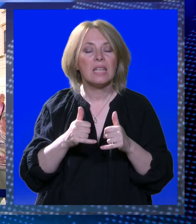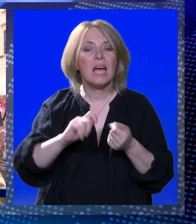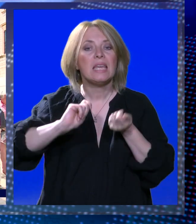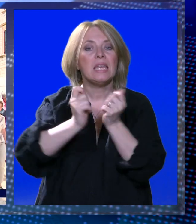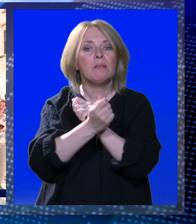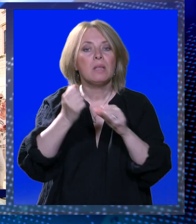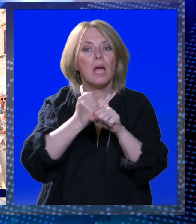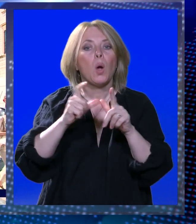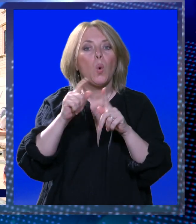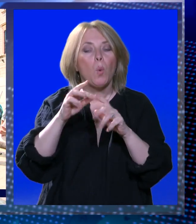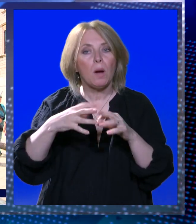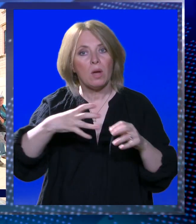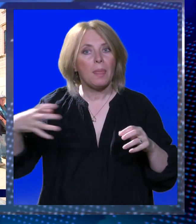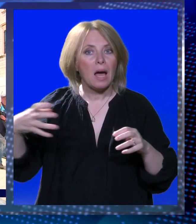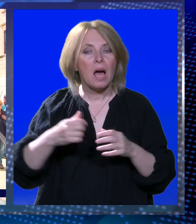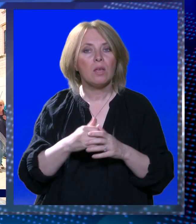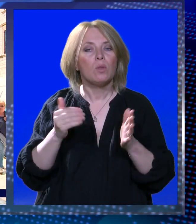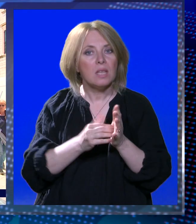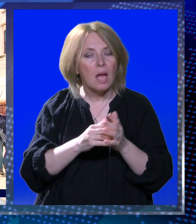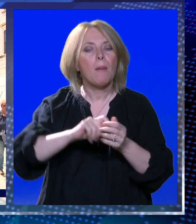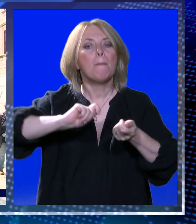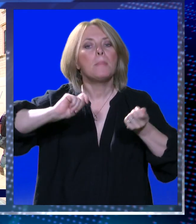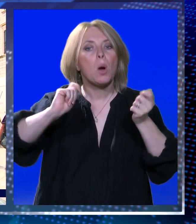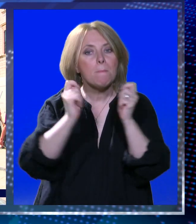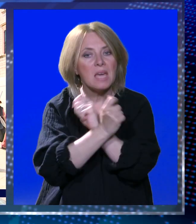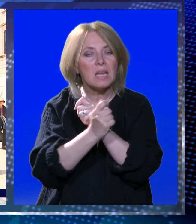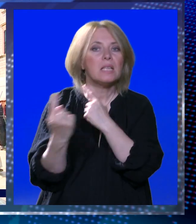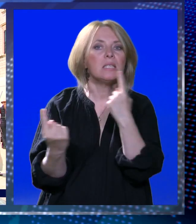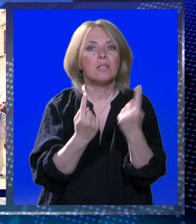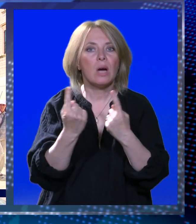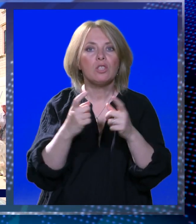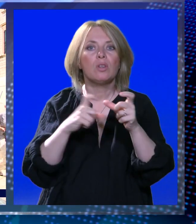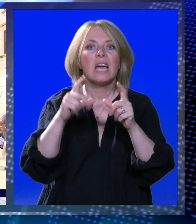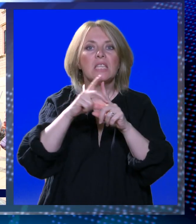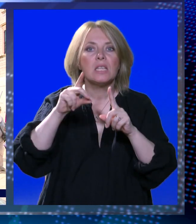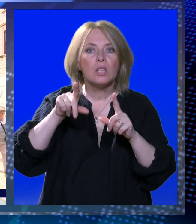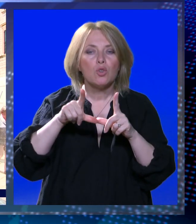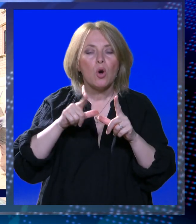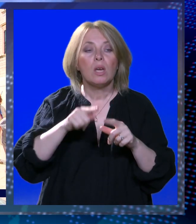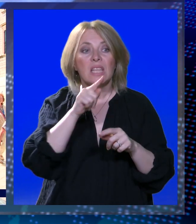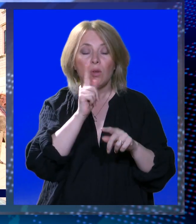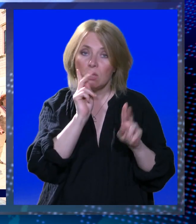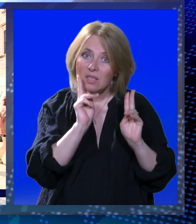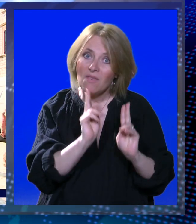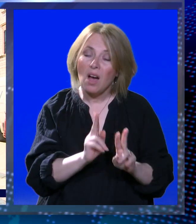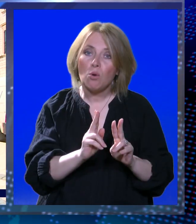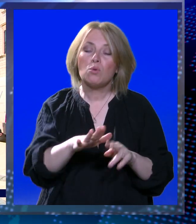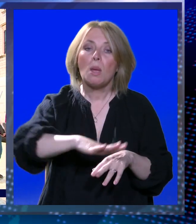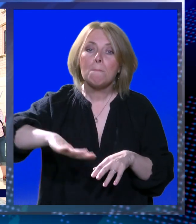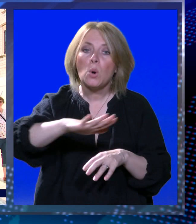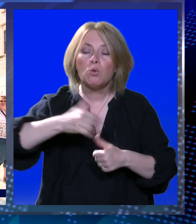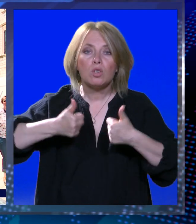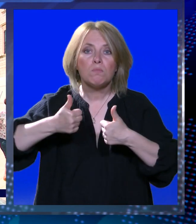izmjene gupa koje su u tijeku promjene stanje na Srđu i da Srđ stvarno bude područje sporta i rekreacije za građane.